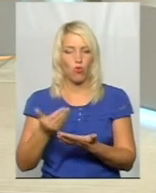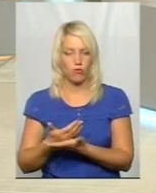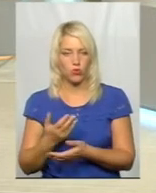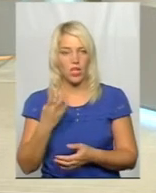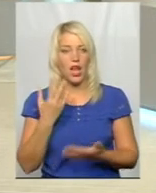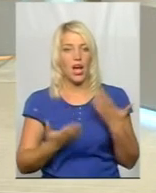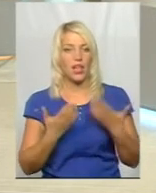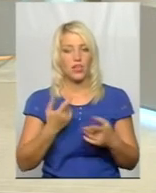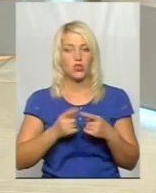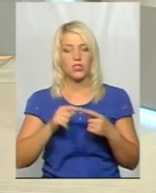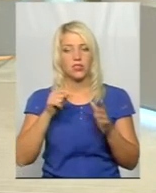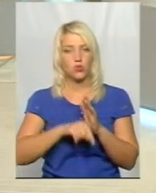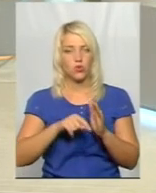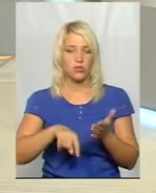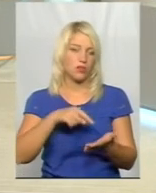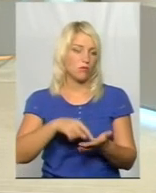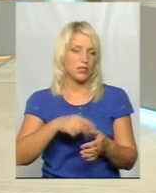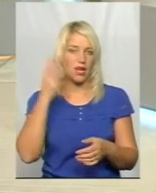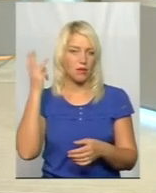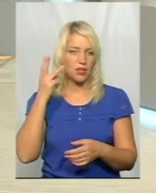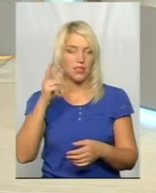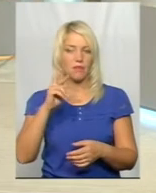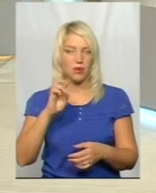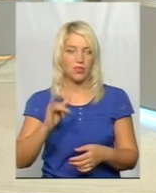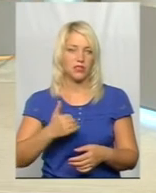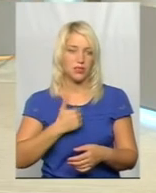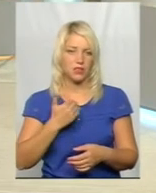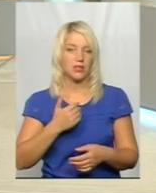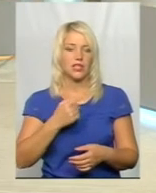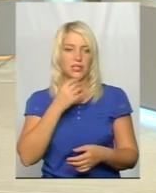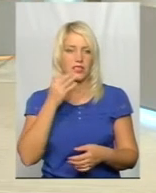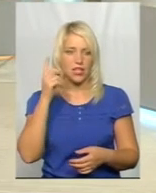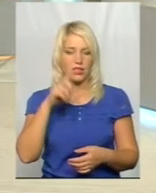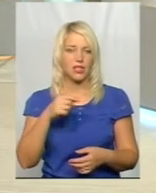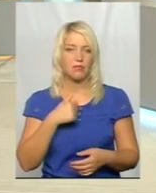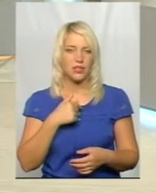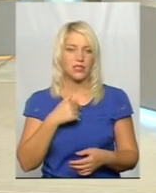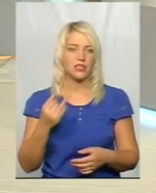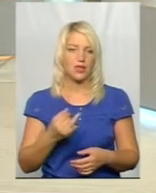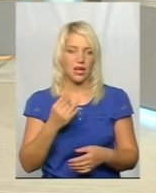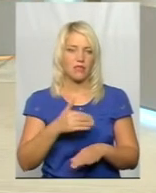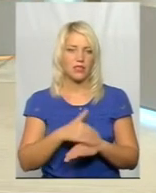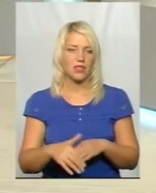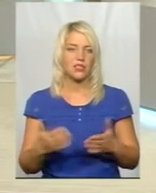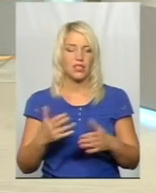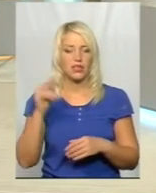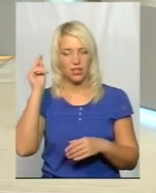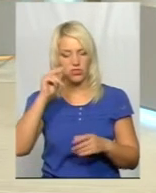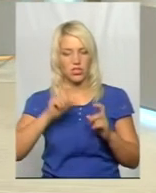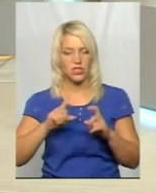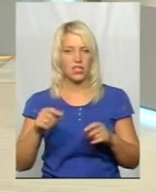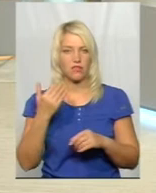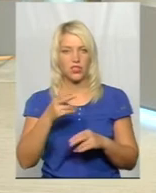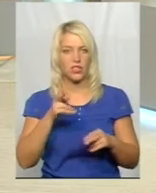Але якщо це стосується міста Хмельницького, то я би хотіла знати, мене цікавить адреса, який навчальний заклад вони